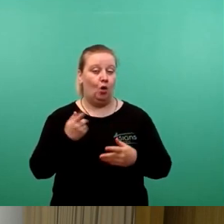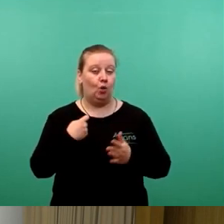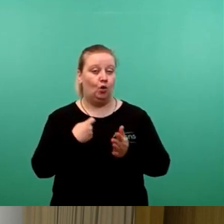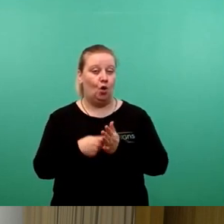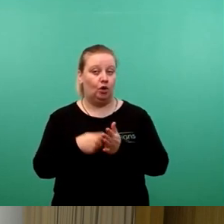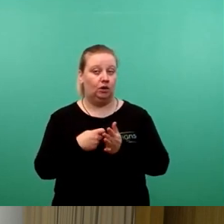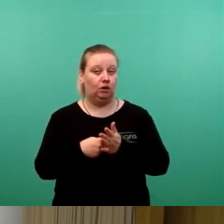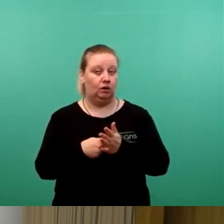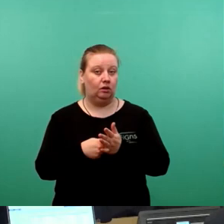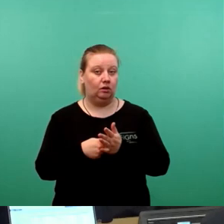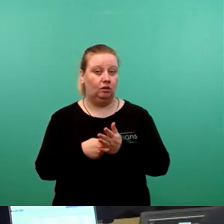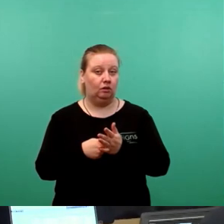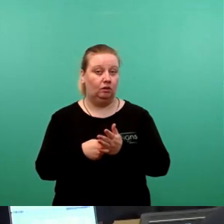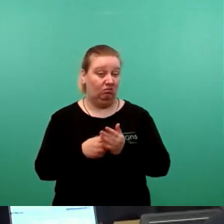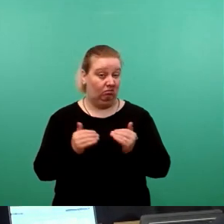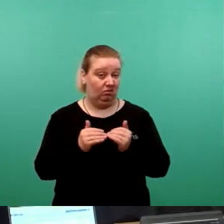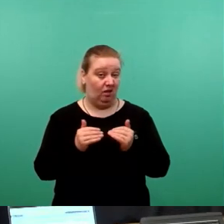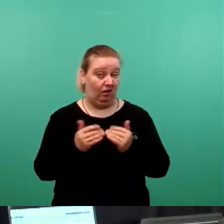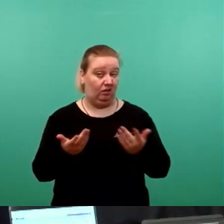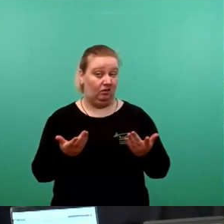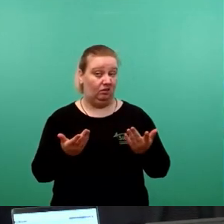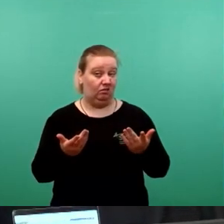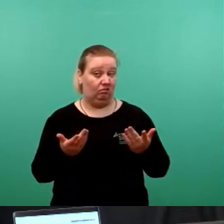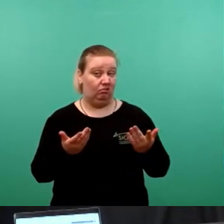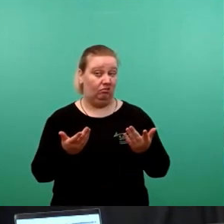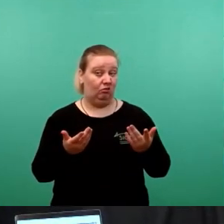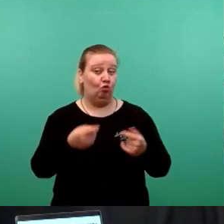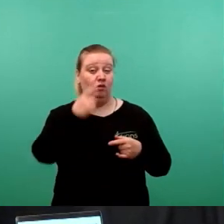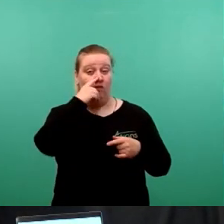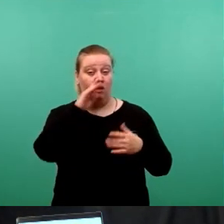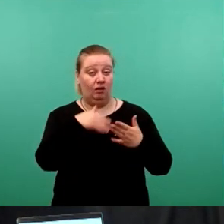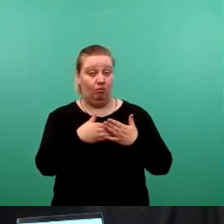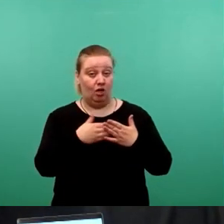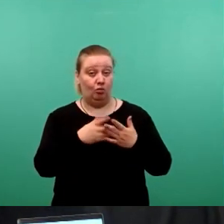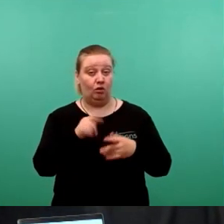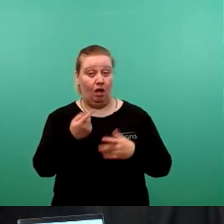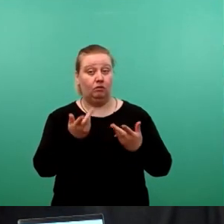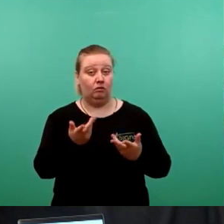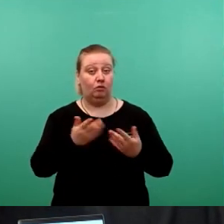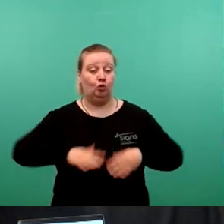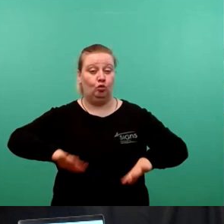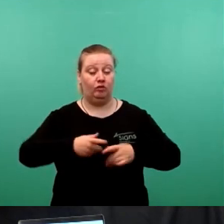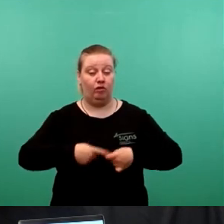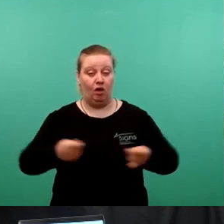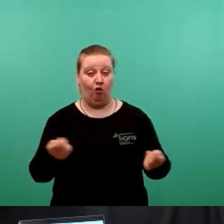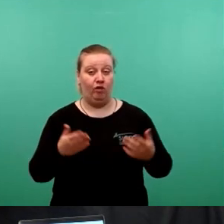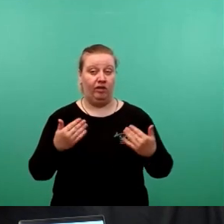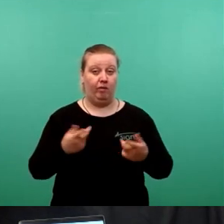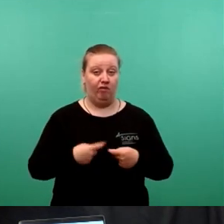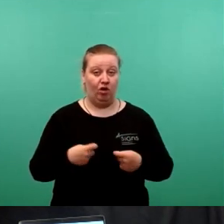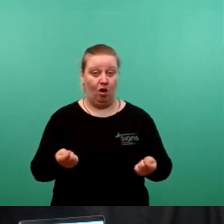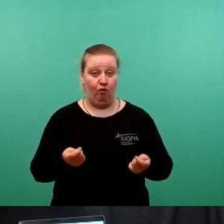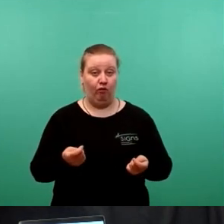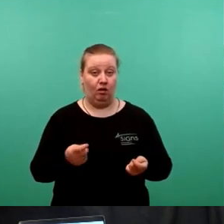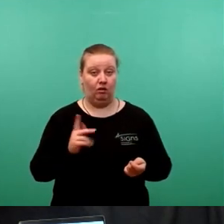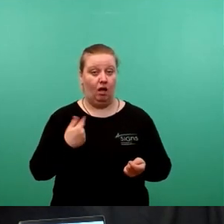verbunden sind, auch decken und für den Fall dann, dass es zu Grundstücksverkäufen, Gewerbeflächenverkäufen kommt, ist dann auch die Frage der